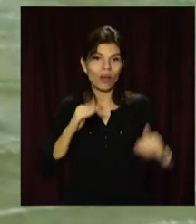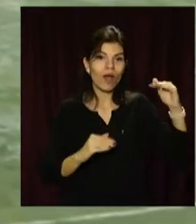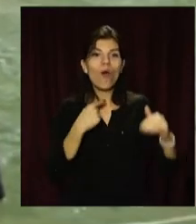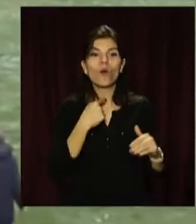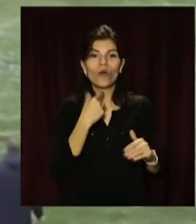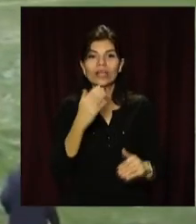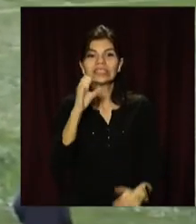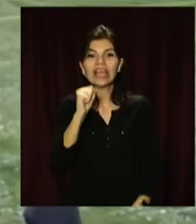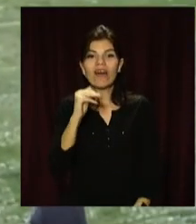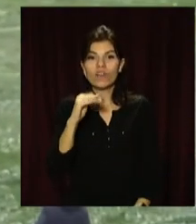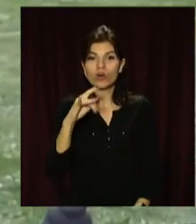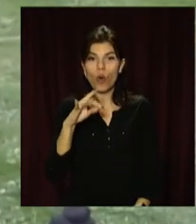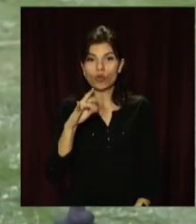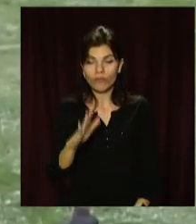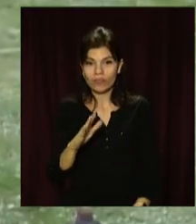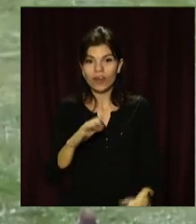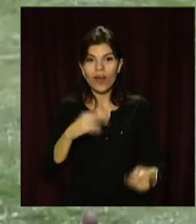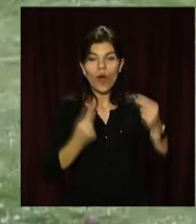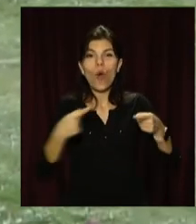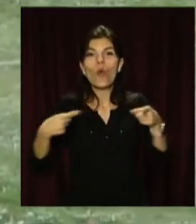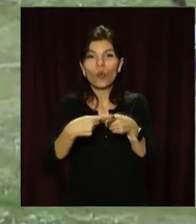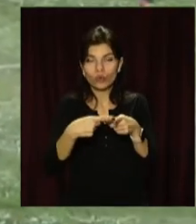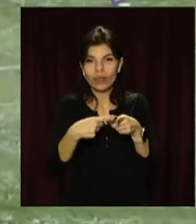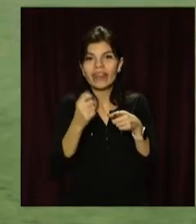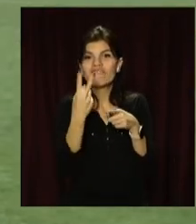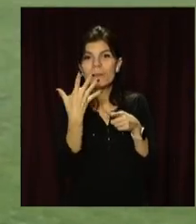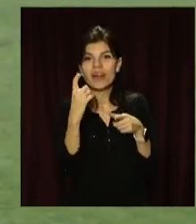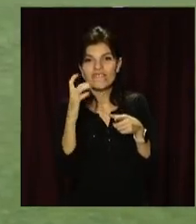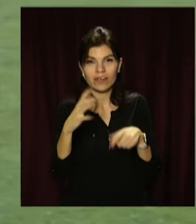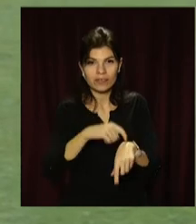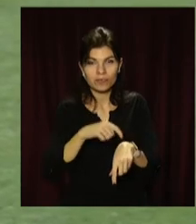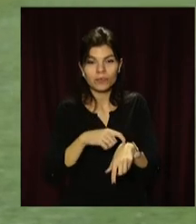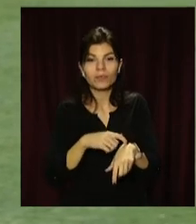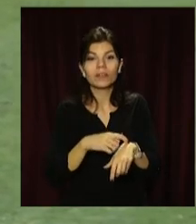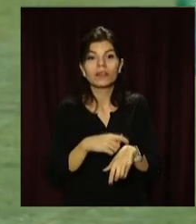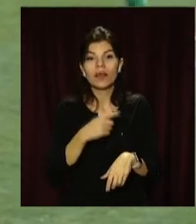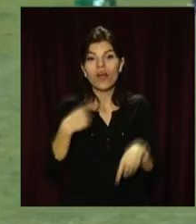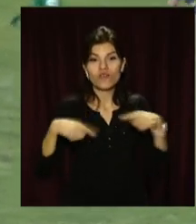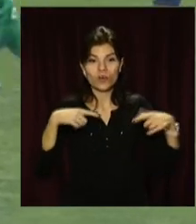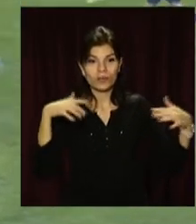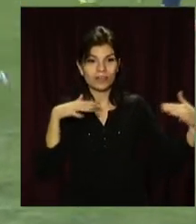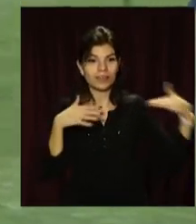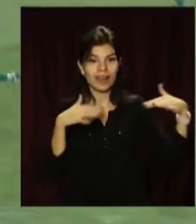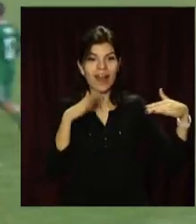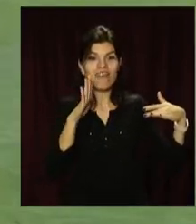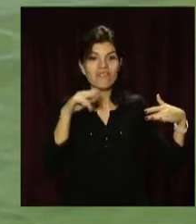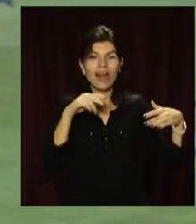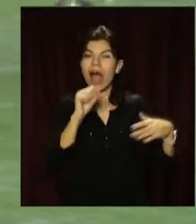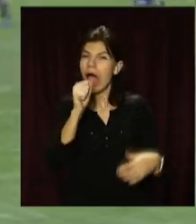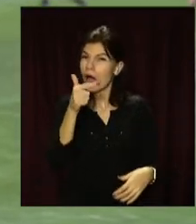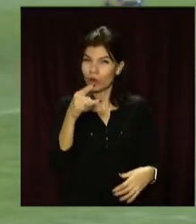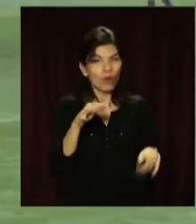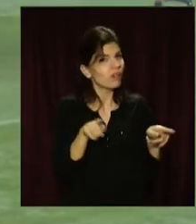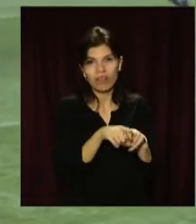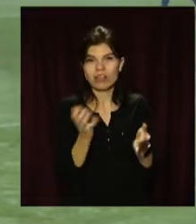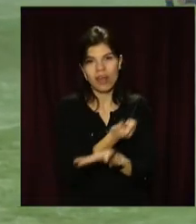Сафронова після розіграшу Кутового на 25-й хвилині матчу. Футболісти Магдалинівської в ВПК «Агро» так нічого і не змогли